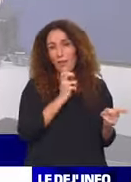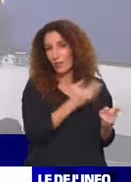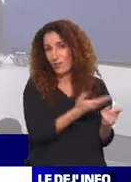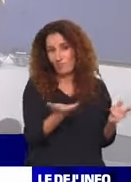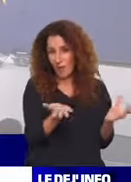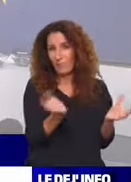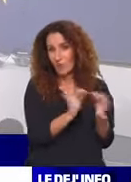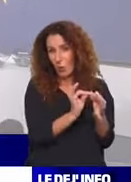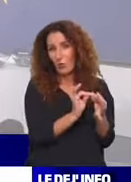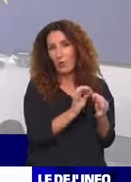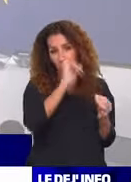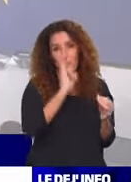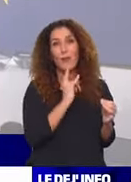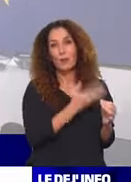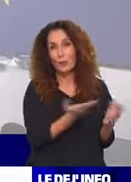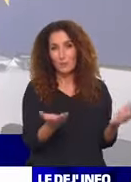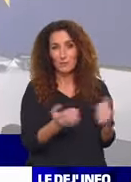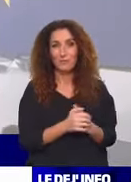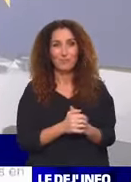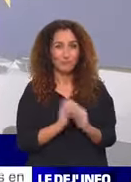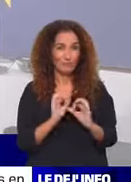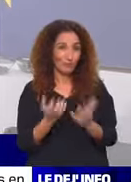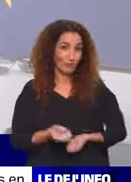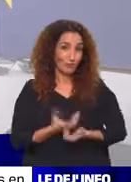la Juve. On l'évoquait à l'instant.